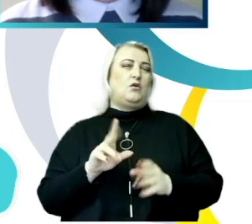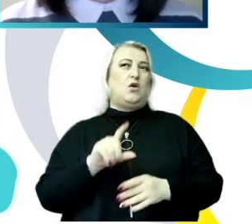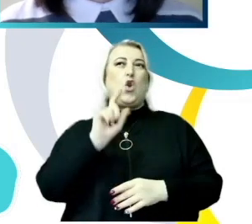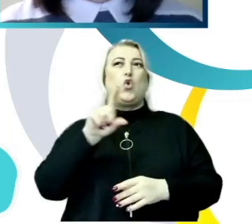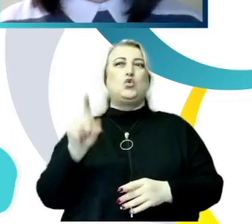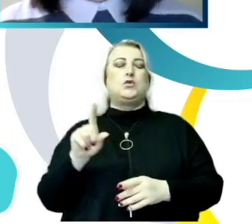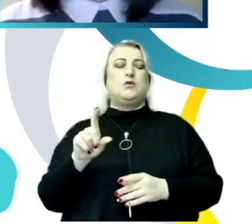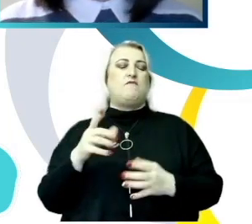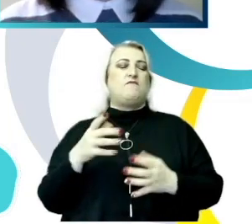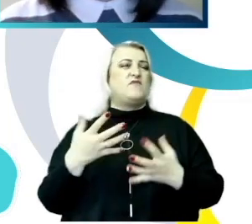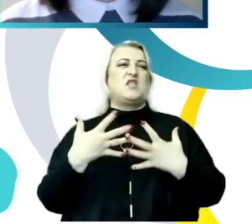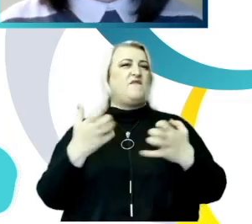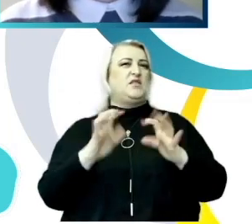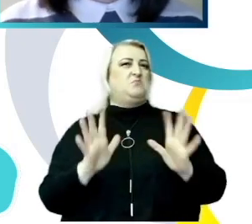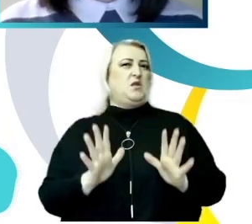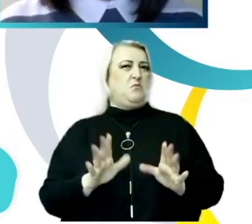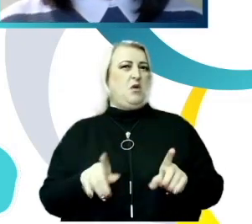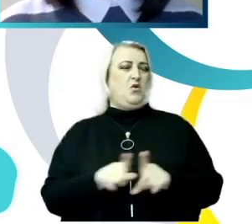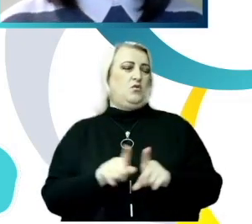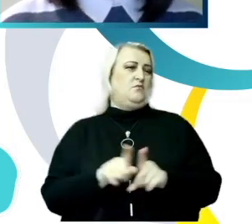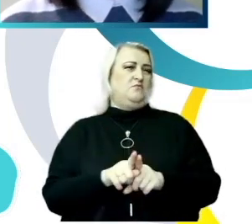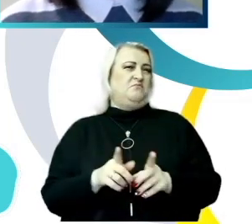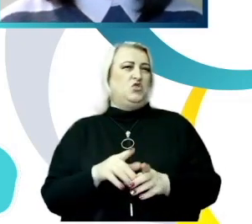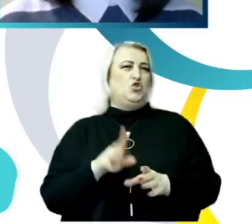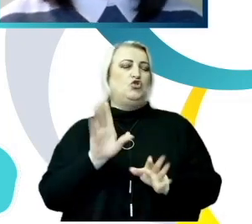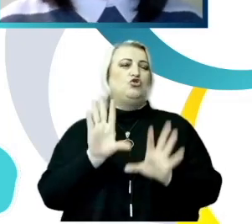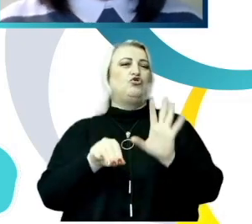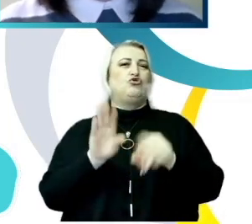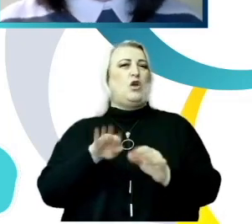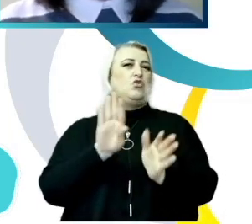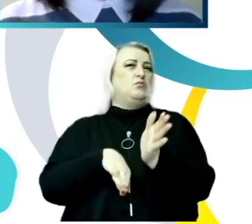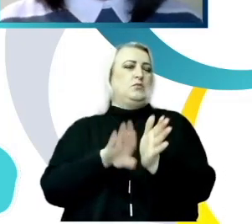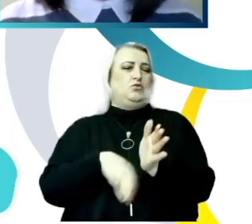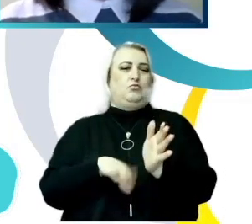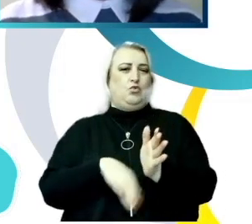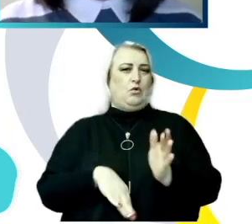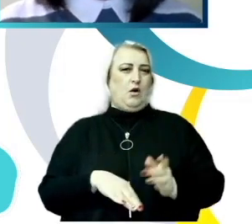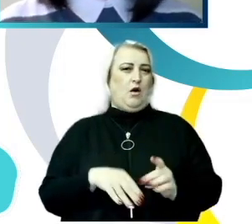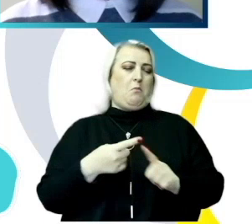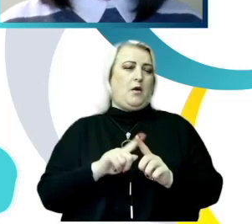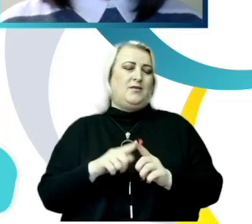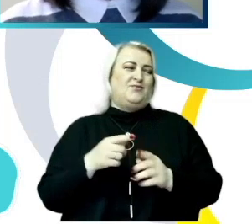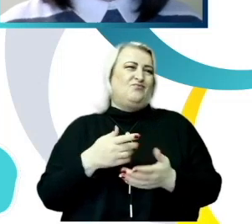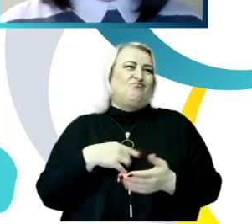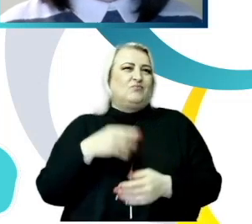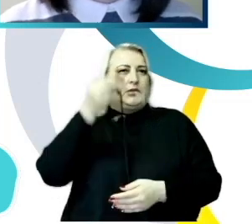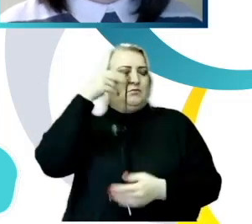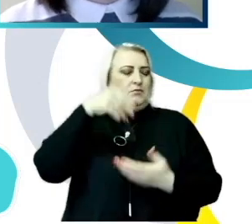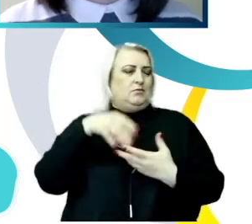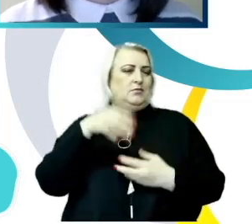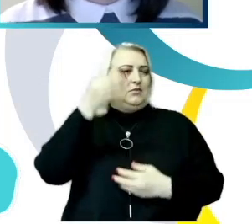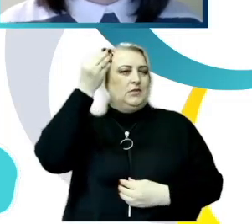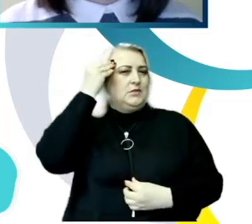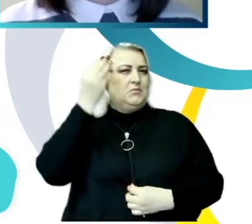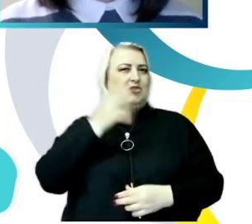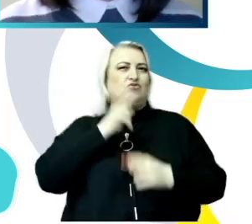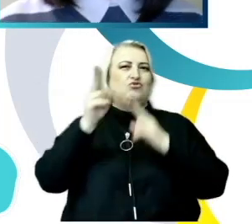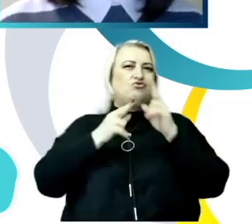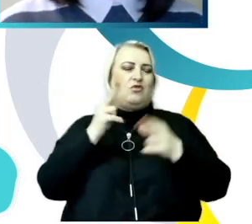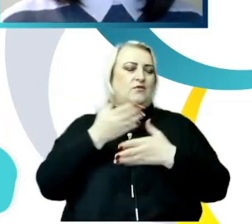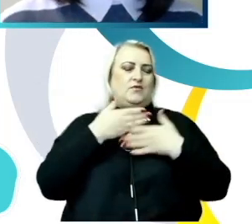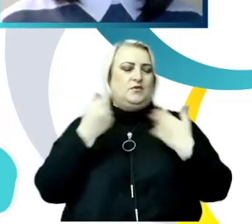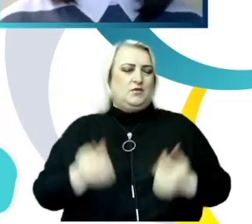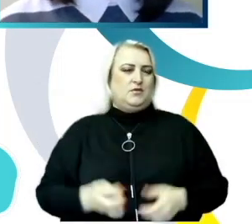spunea și colega mea, Alexandra anterior, majoritatea nu percep formele subtile drept cazuri de hărțire sexuală.